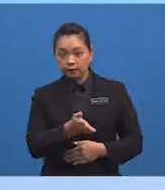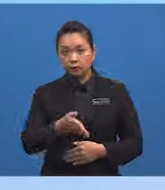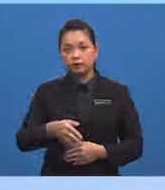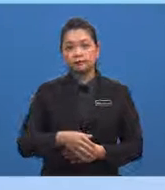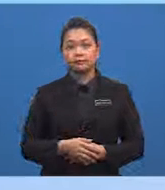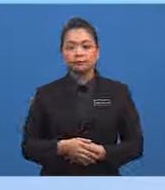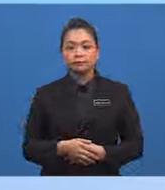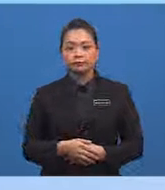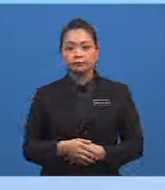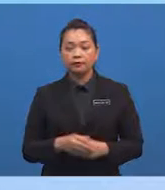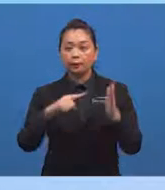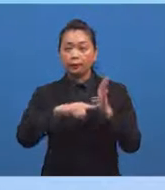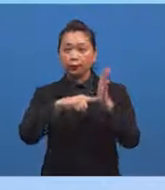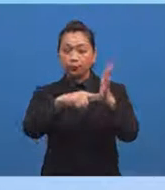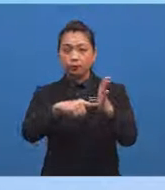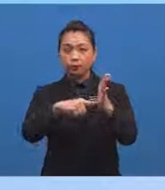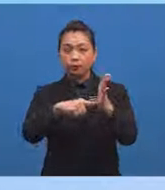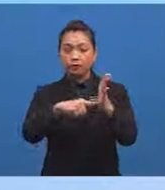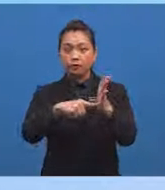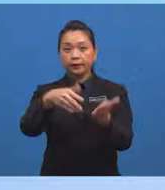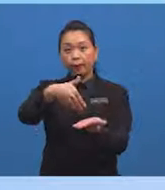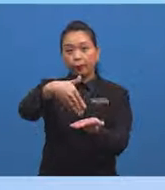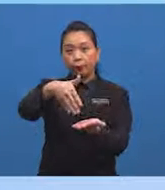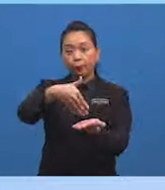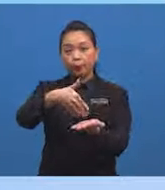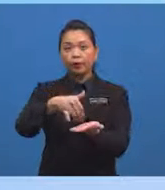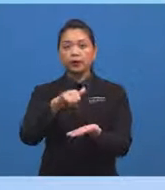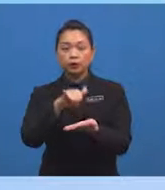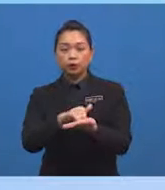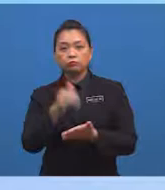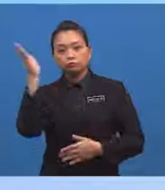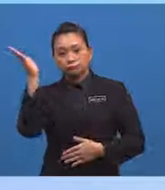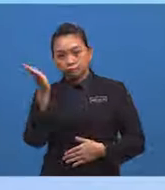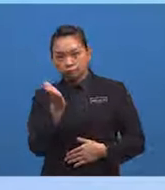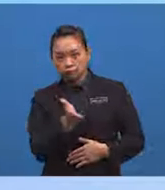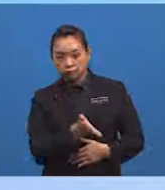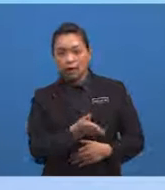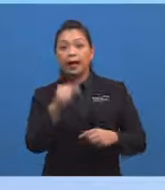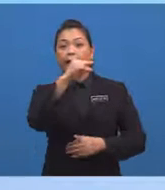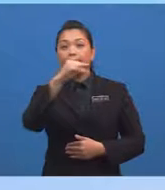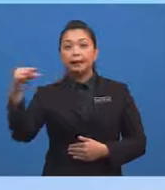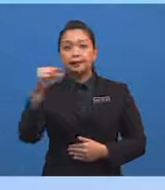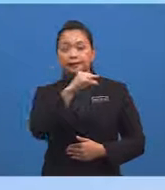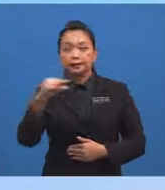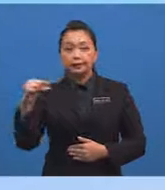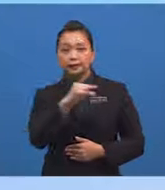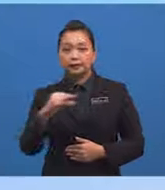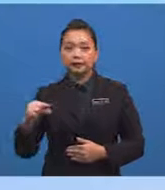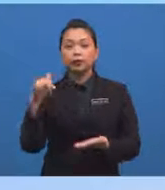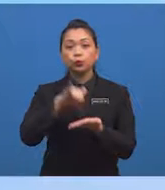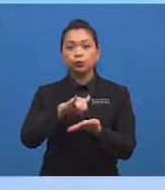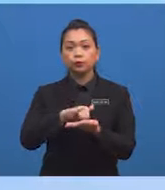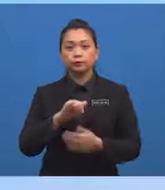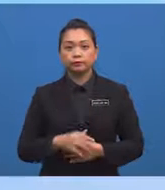penyapu Menunjukkan penyapu itu merentas garis-garis selari jeriji